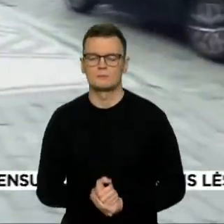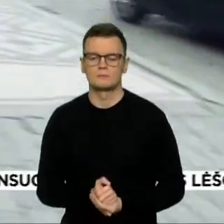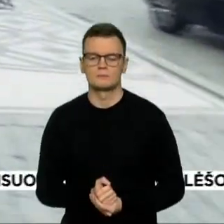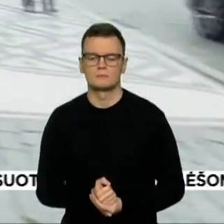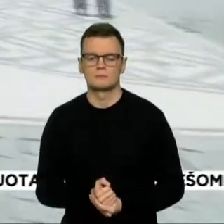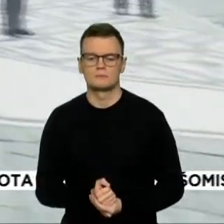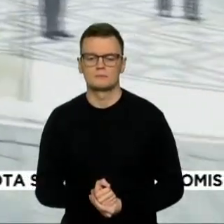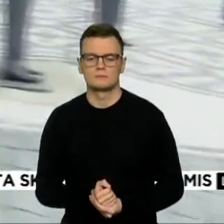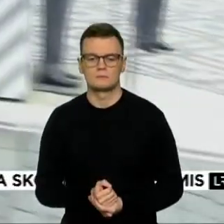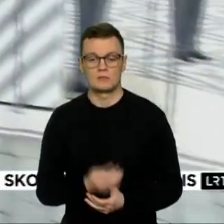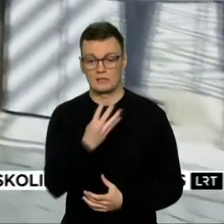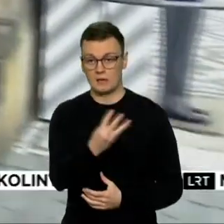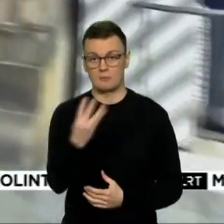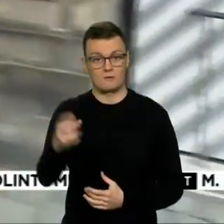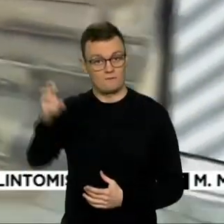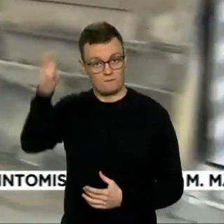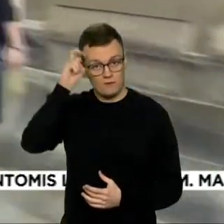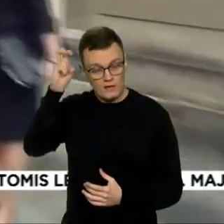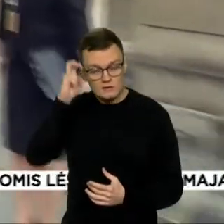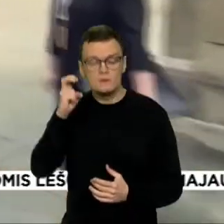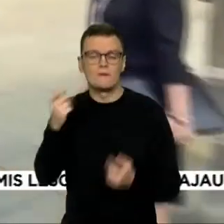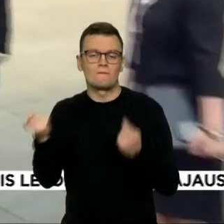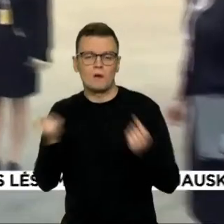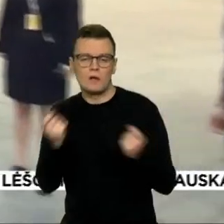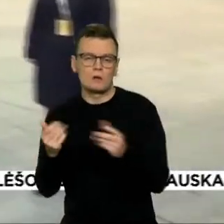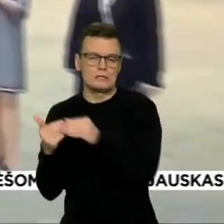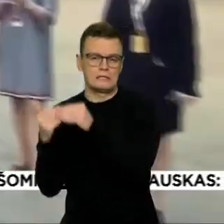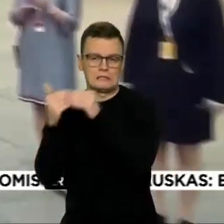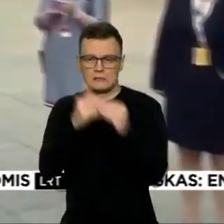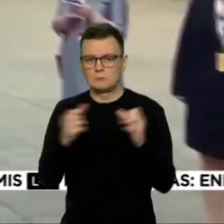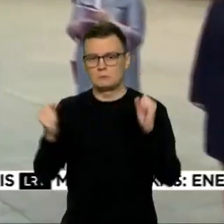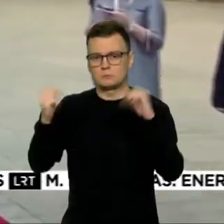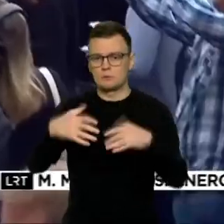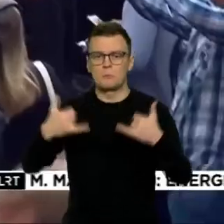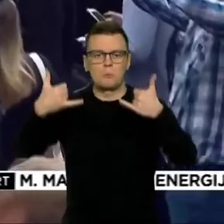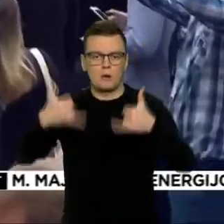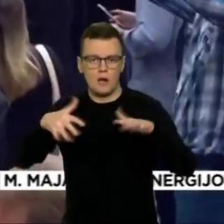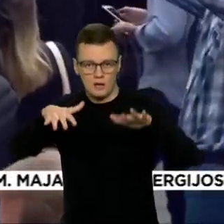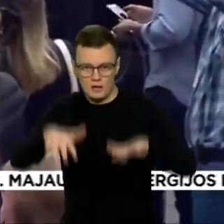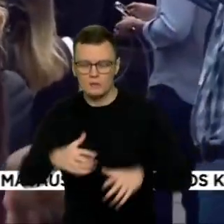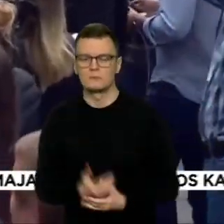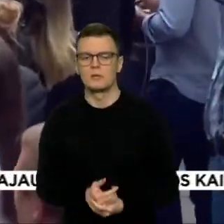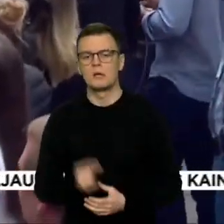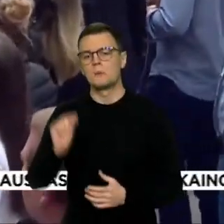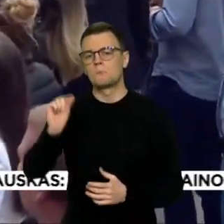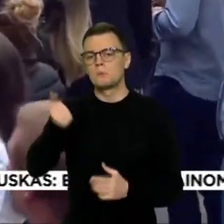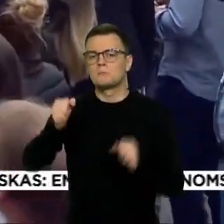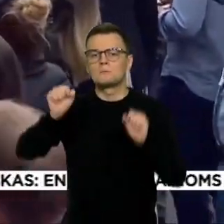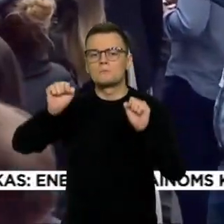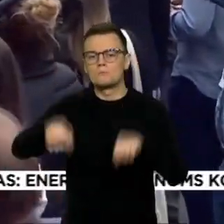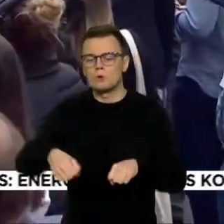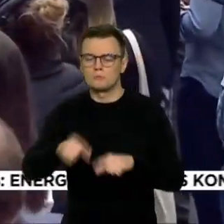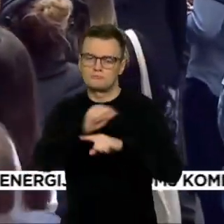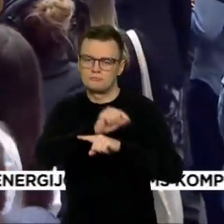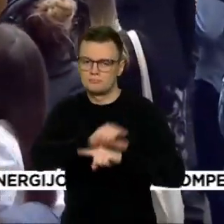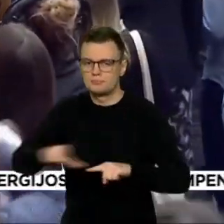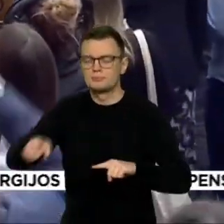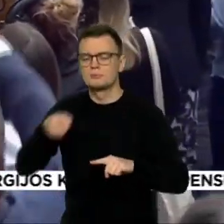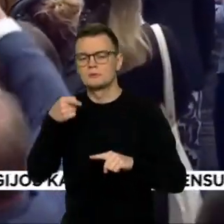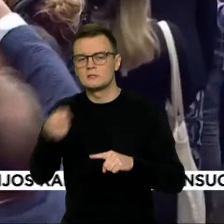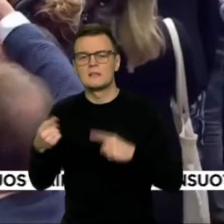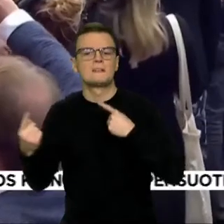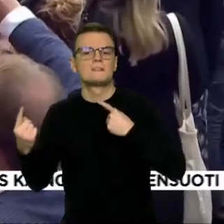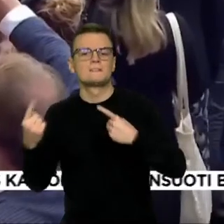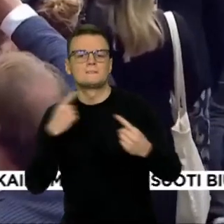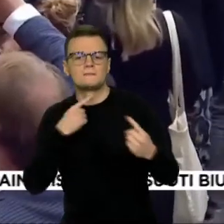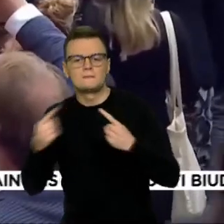44 valstybių lyderių susitikimas Pragoje pirmas žingsnis, kaip tikimasi leisintis vystyti strateginį dialogą ne tik Europos